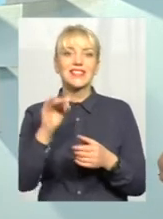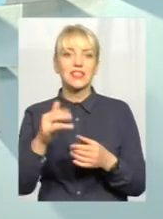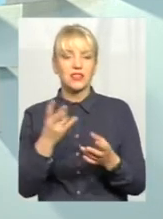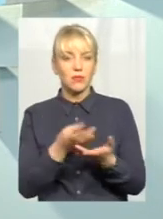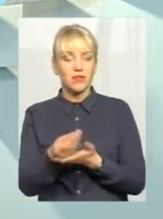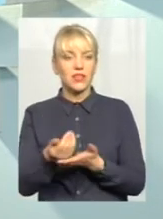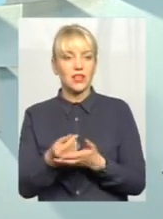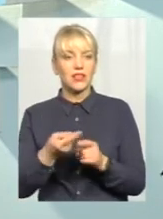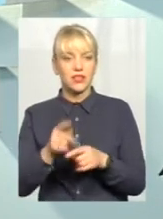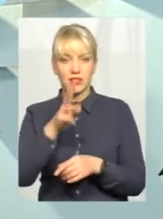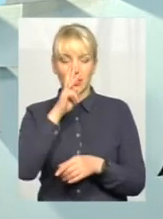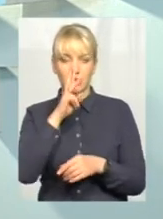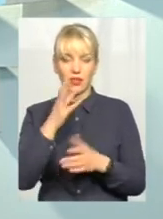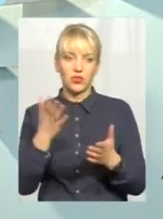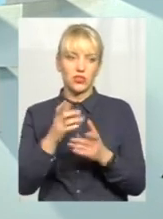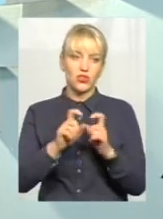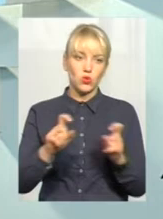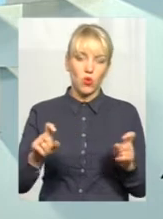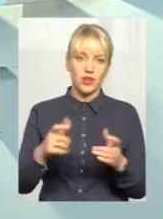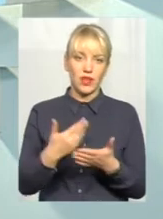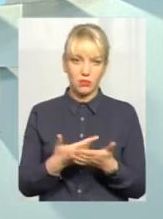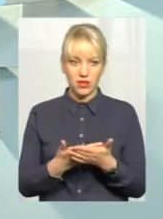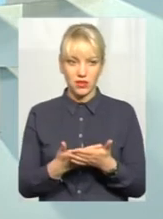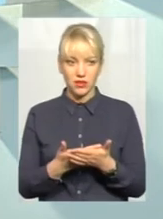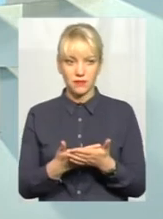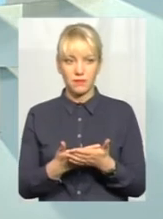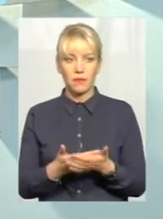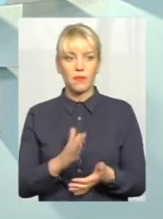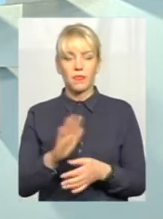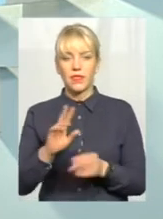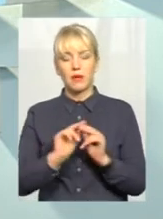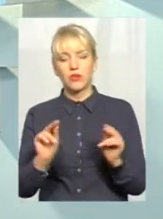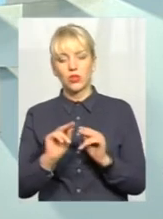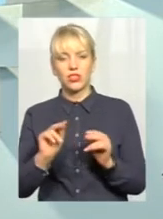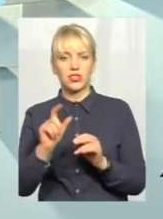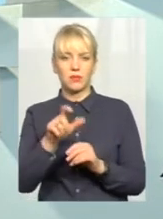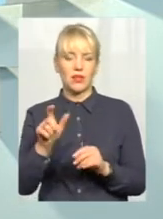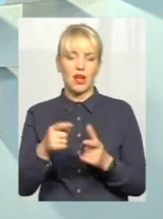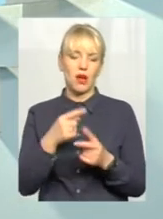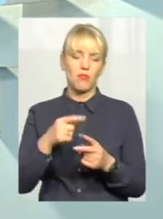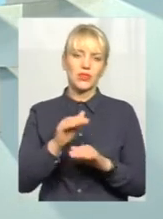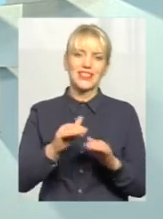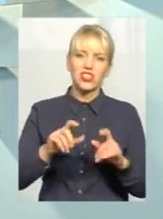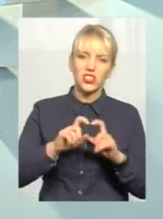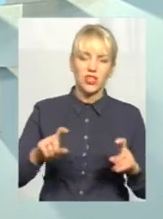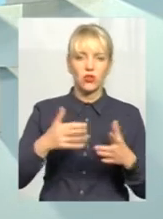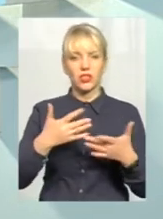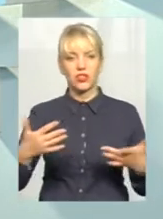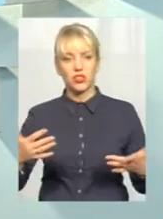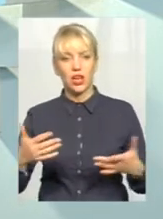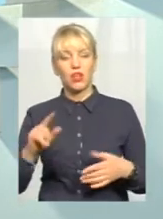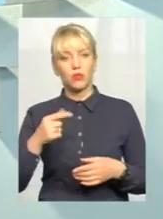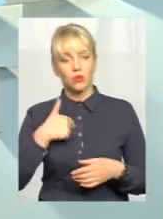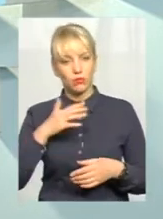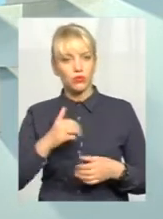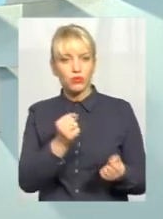видатки. Це зарплати, які ось там вчителі в школі, наприклад. Ну, не педагогічного персоналу, або дитячого садка, або ще якоїсь інших речей. І тому